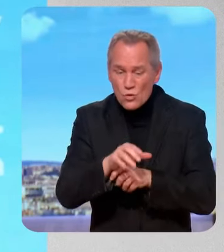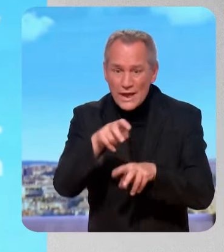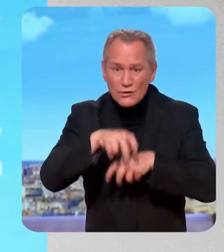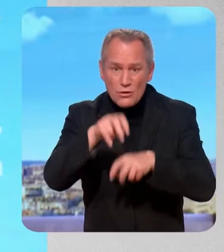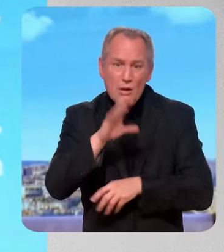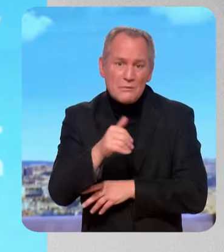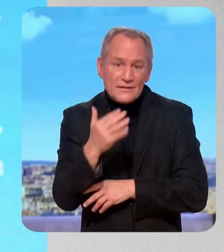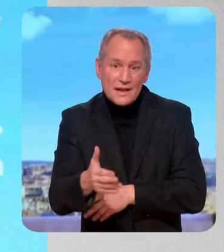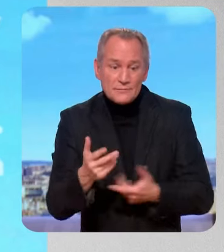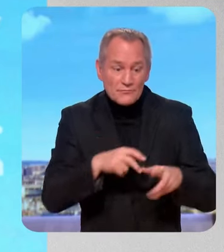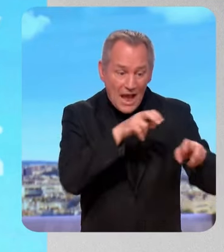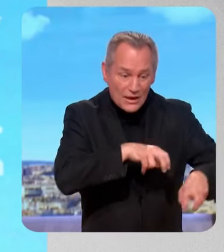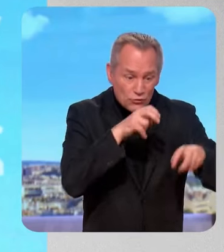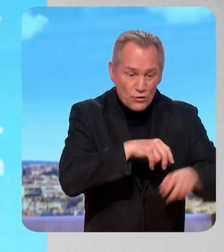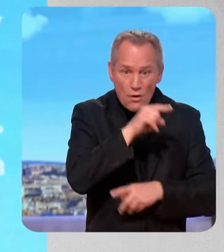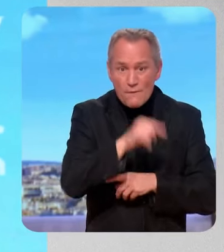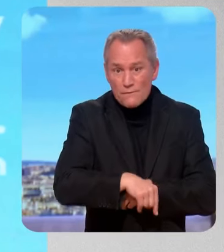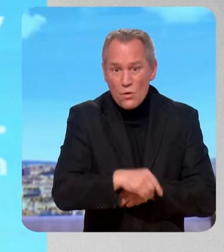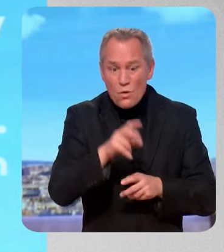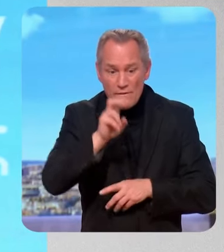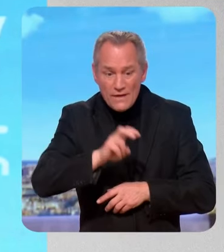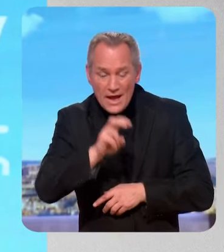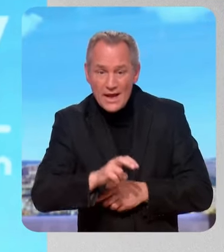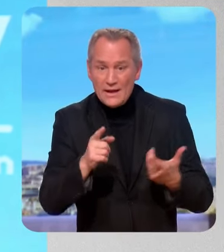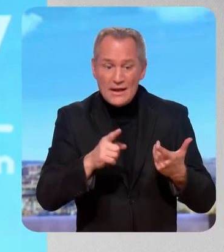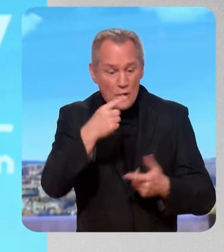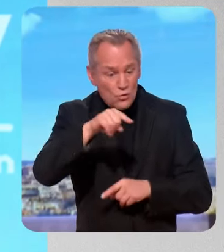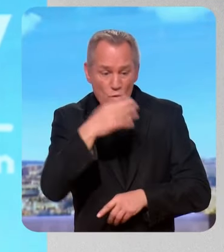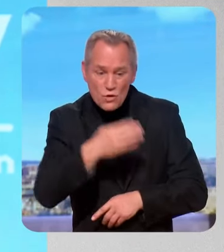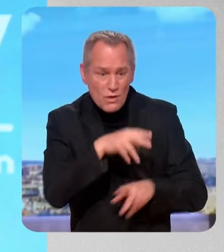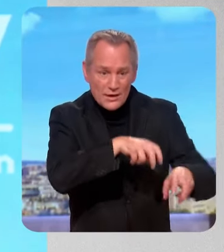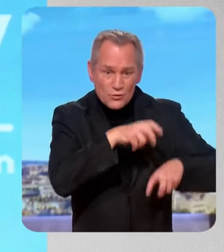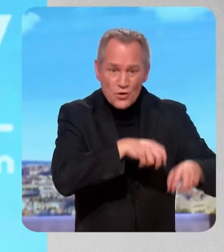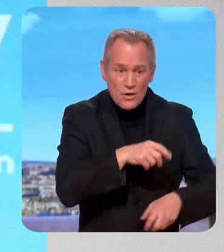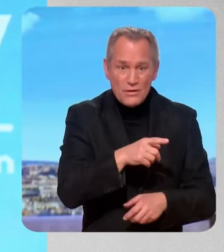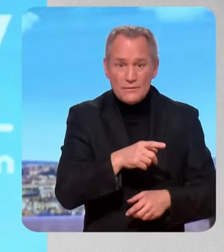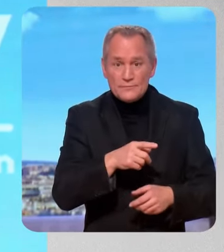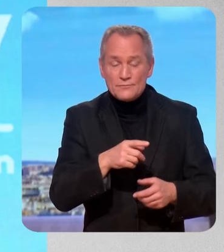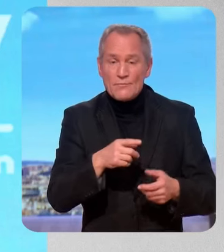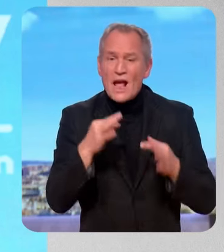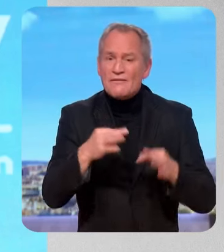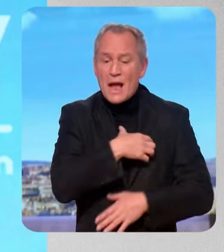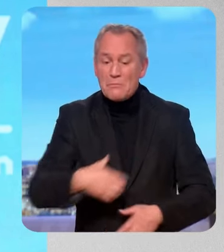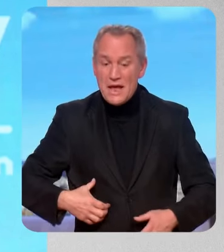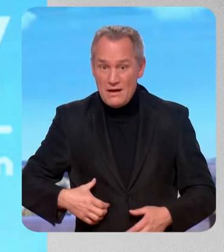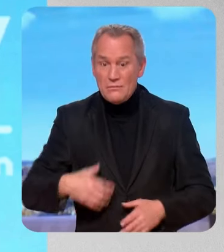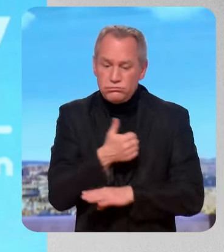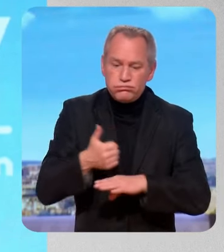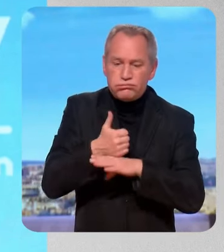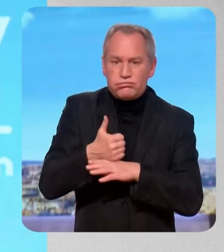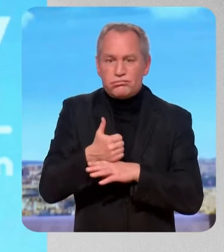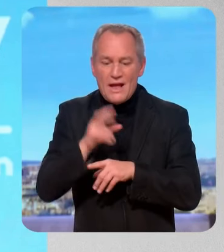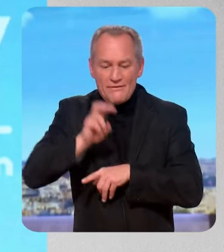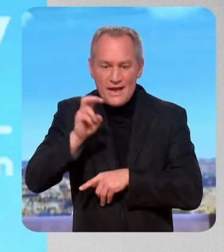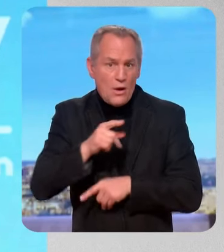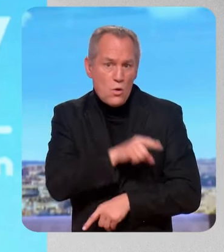'agriculture sans écologie et nous les écologistes on sait qu'il n pas d'écologie sans les agriculteurs. Quand les maires écologistes sont aux manettes, c'est